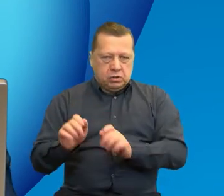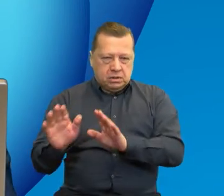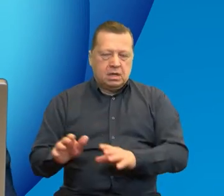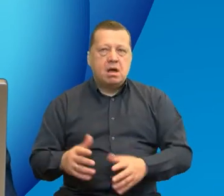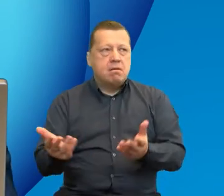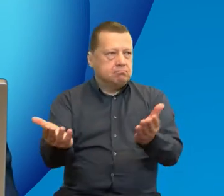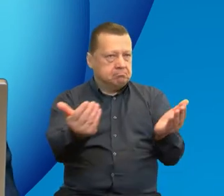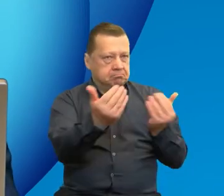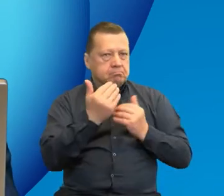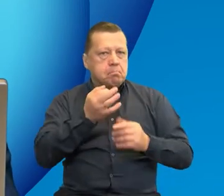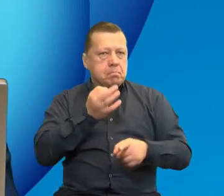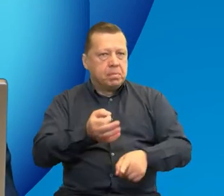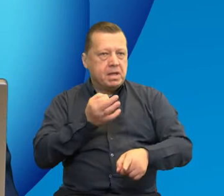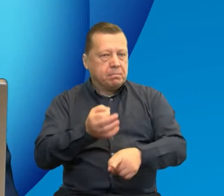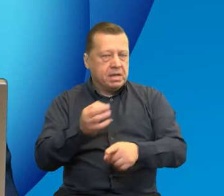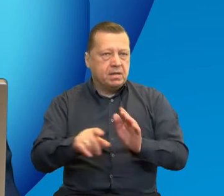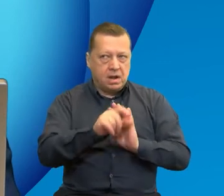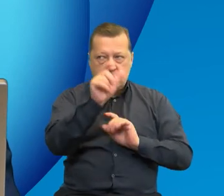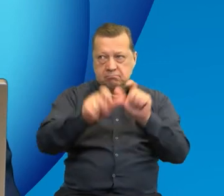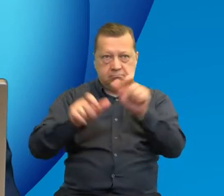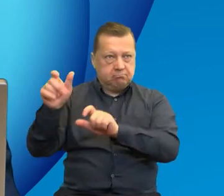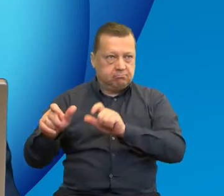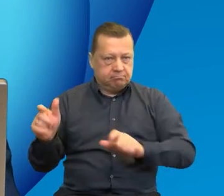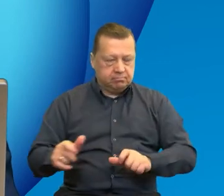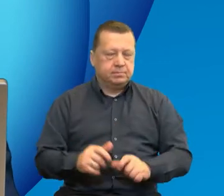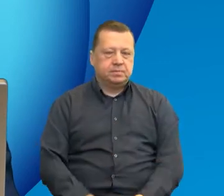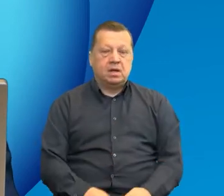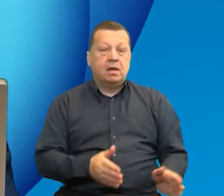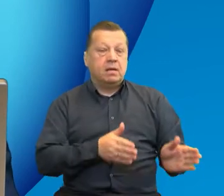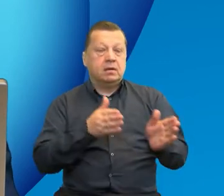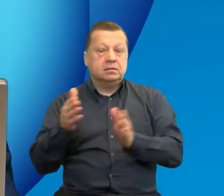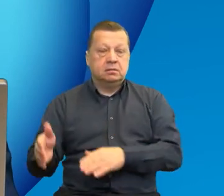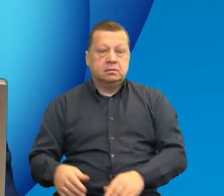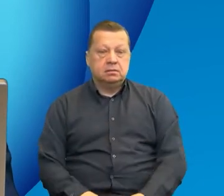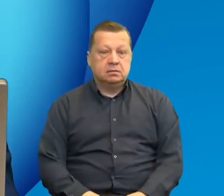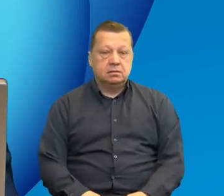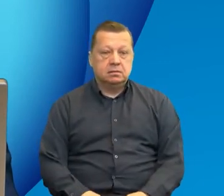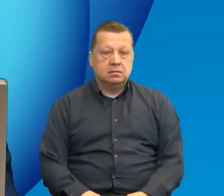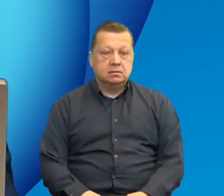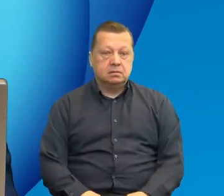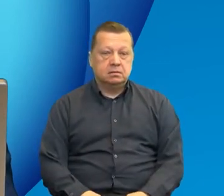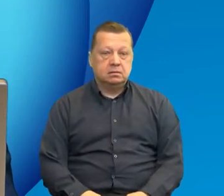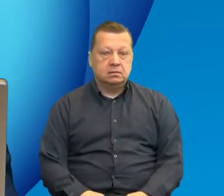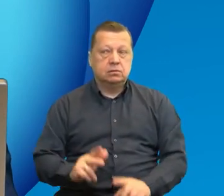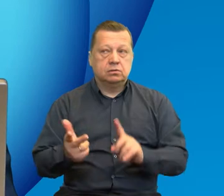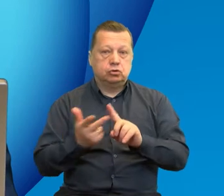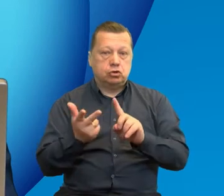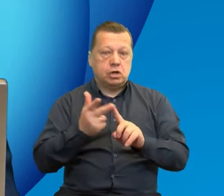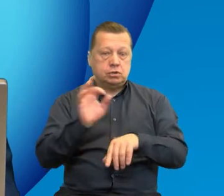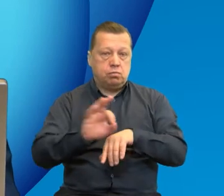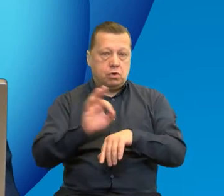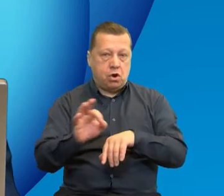zadawania oczywiście pytań naszym beneficjentom. A już teraz przechodzimy do prezentacji trzeciego